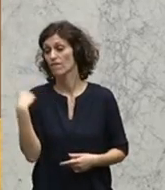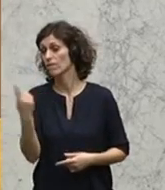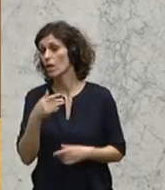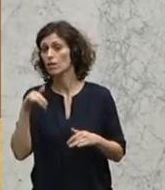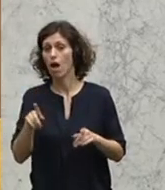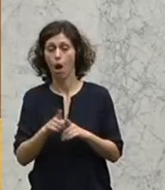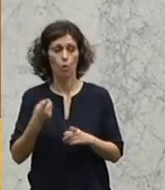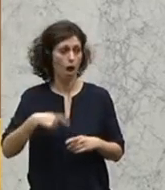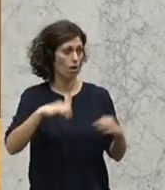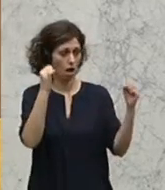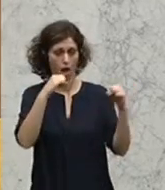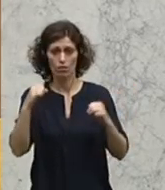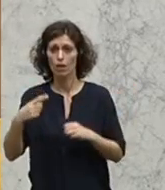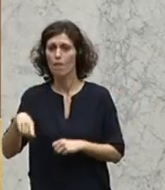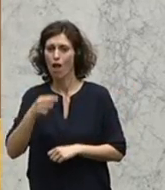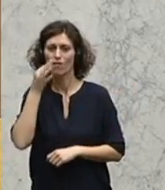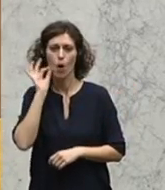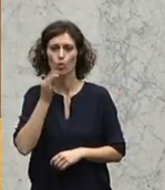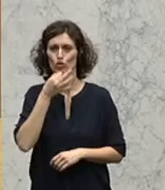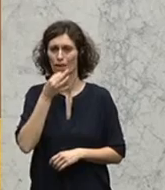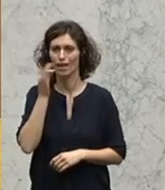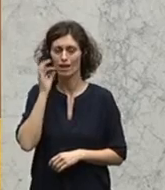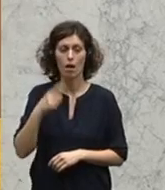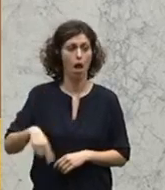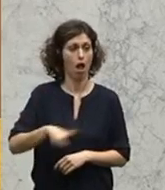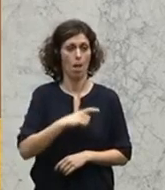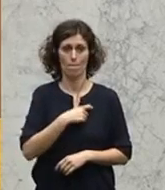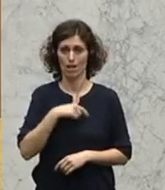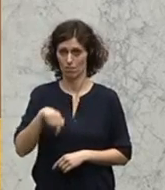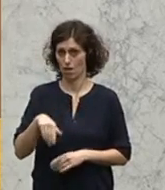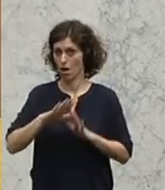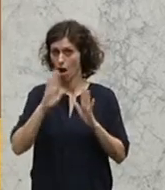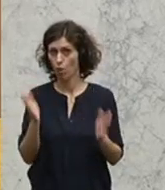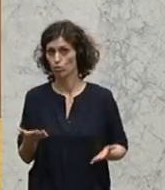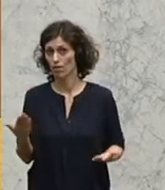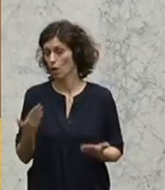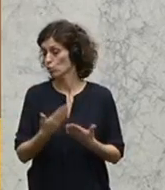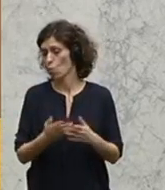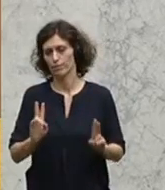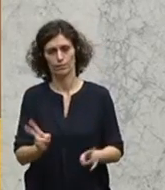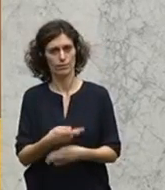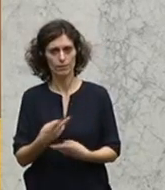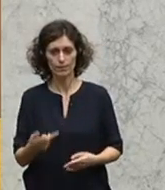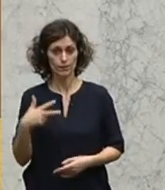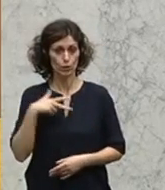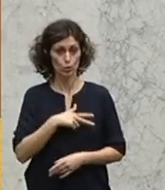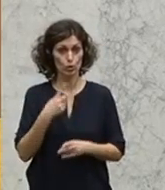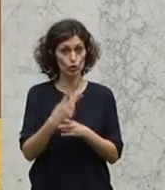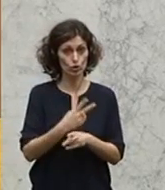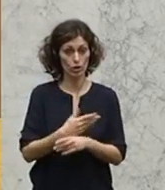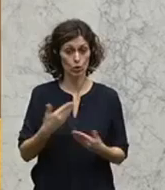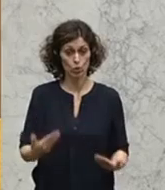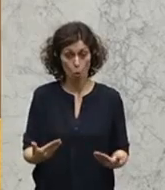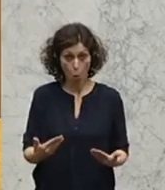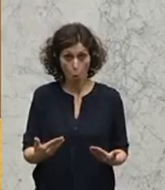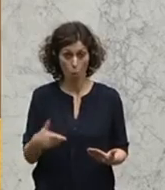Einigkeit da finden bei allen Frauensprecherinnen, bei allen Parteien in diesem Haus. Denn das kann es nicht sein, dass der Sozialstaat dann hier auf